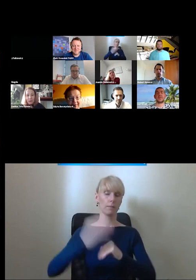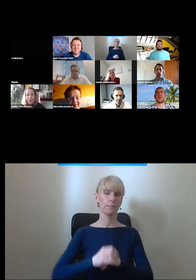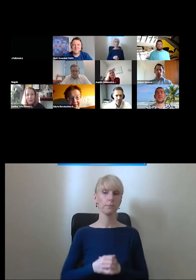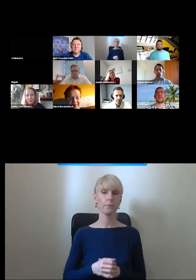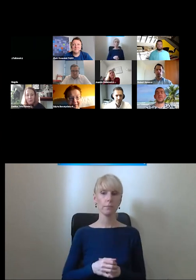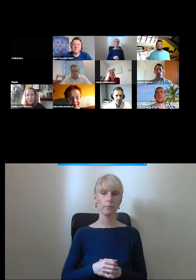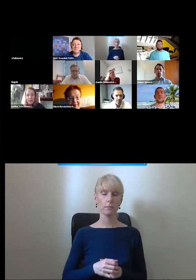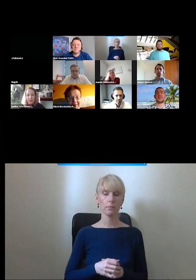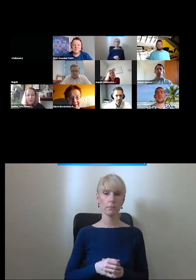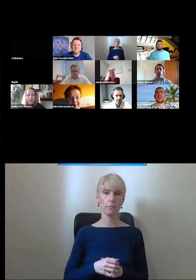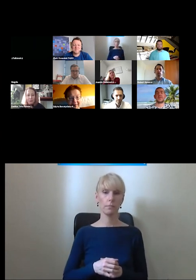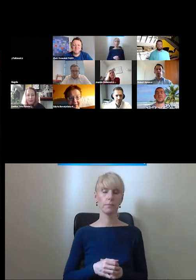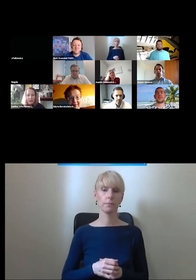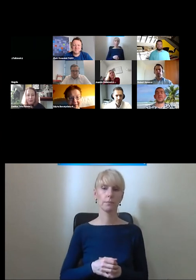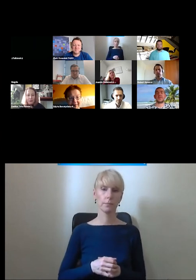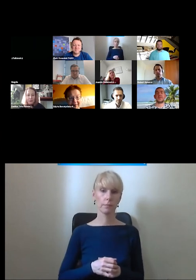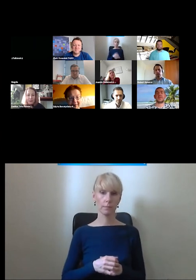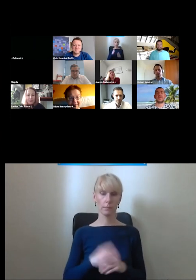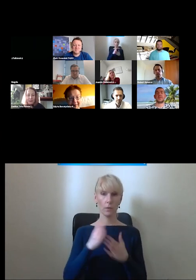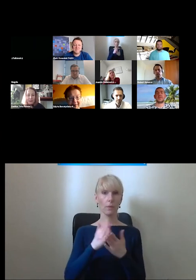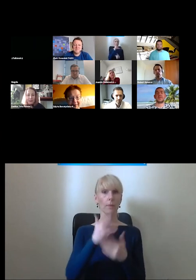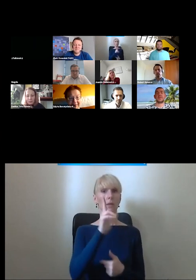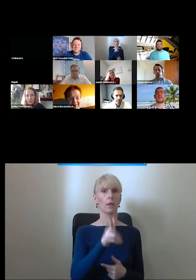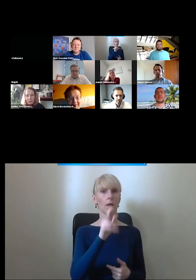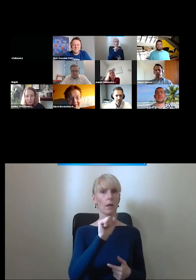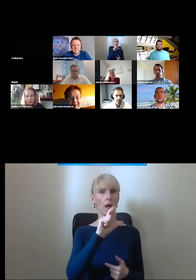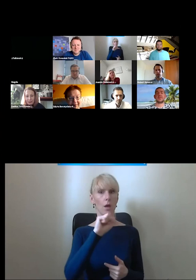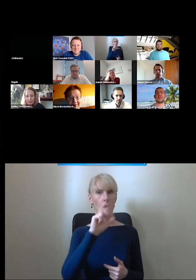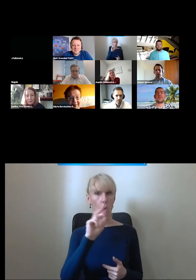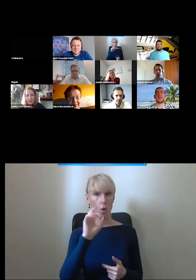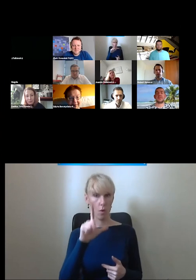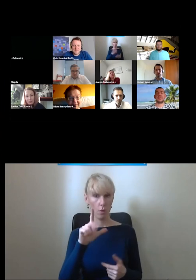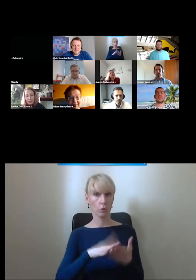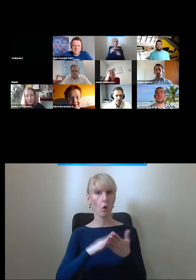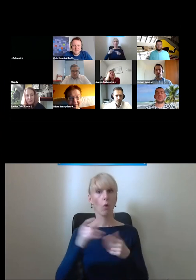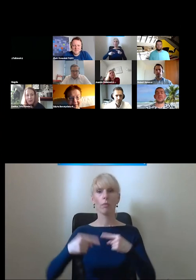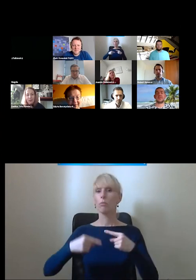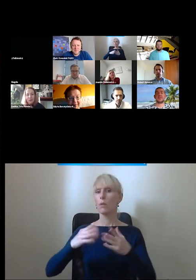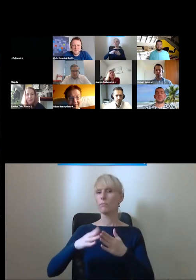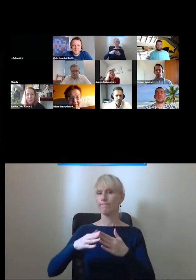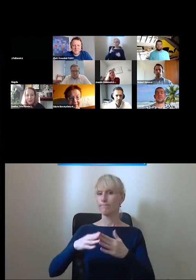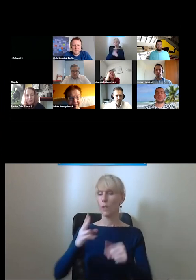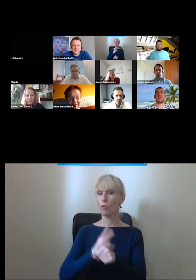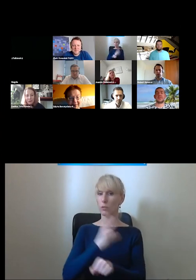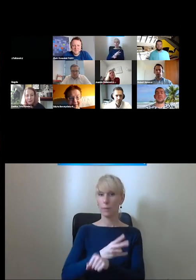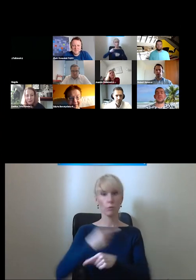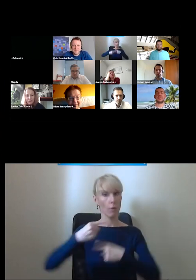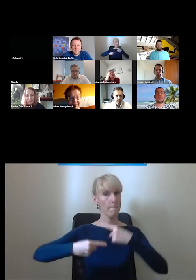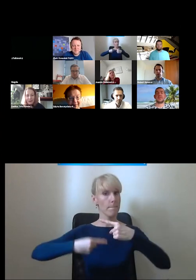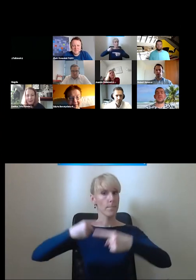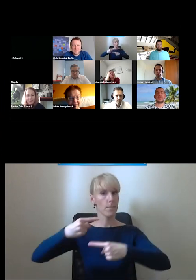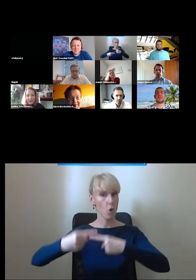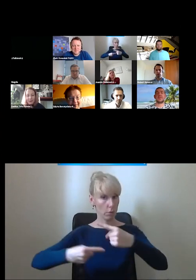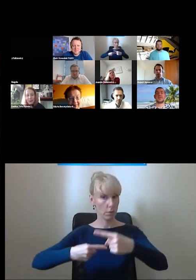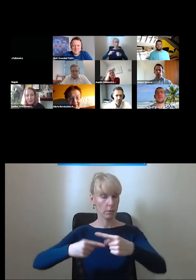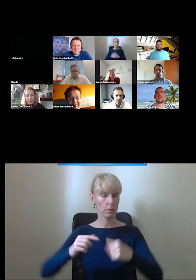tutaj to co mówił pan pan Karol Kłosowski dostępność to proces jesteśmy chyba w całkiem nie najgorszym momencie tego procesu